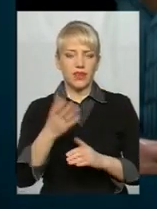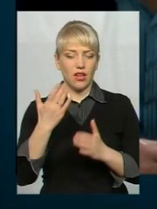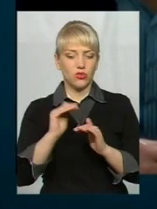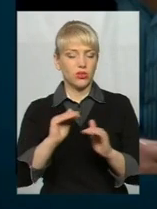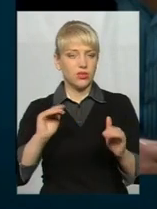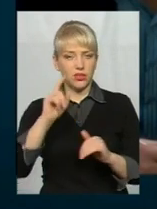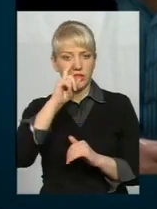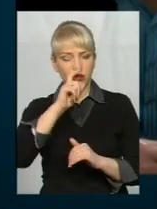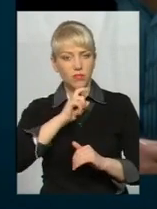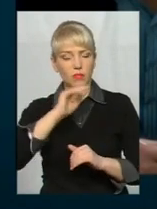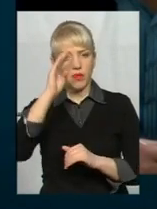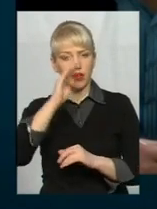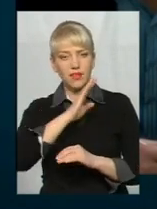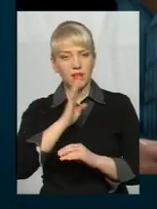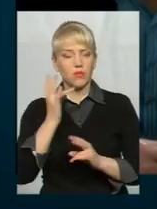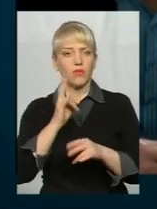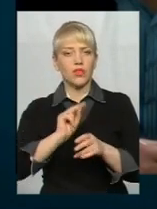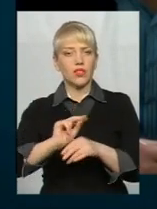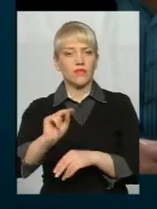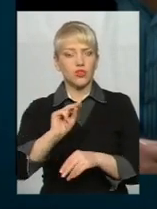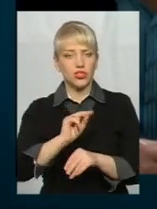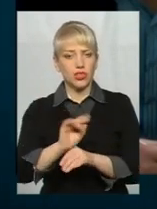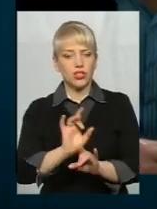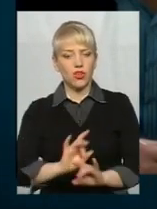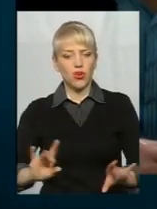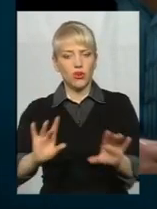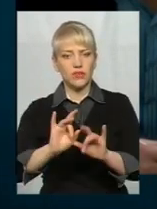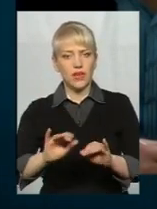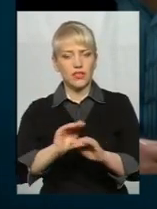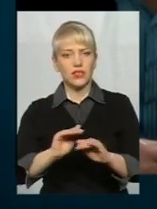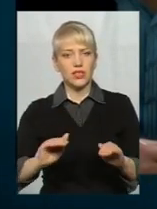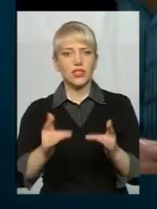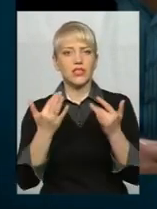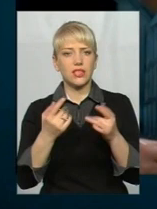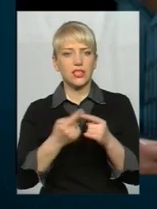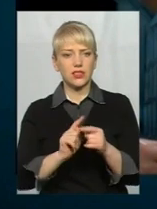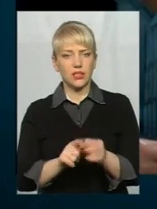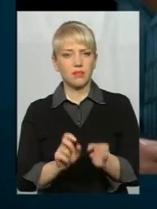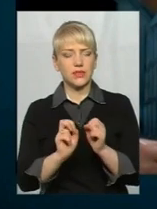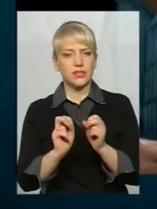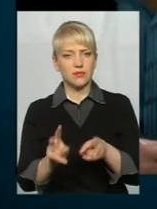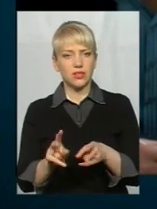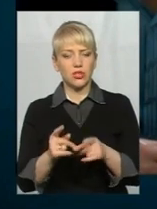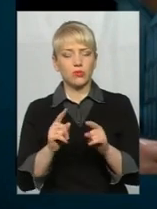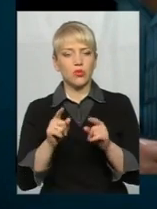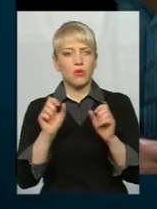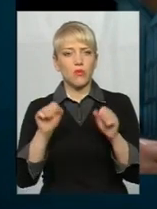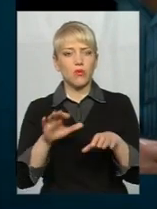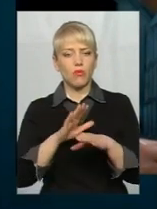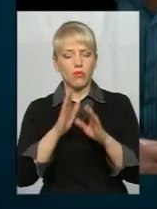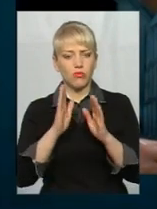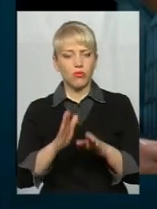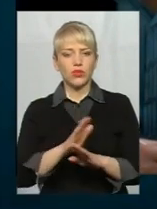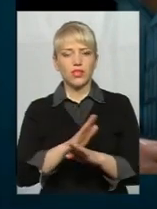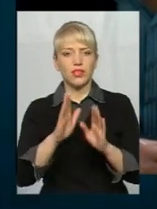батьки повинні вчити і роз'яснювати дітям, наскільки це небезпечно, тому що вони можуть не тільки бути травмовані, а можуть